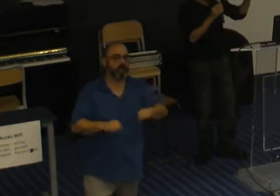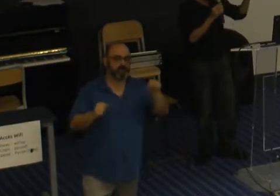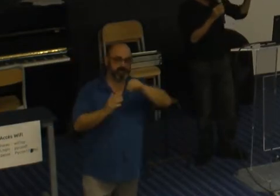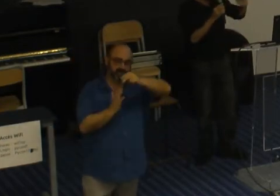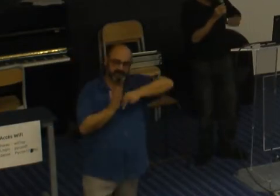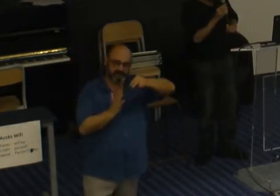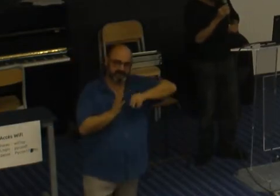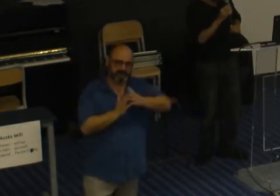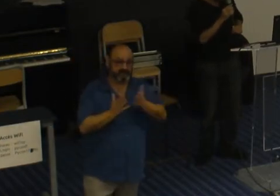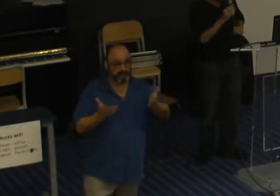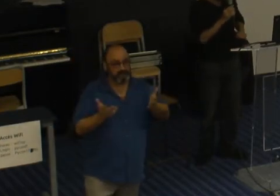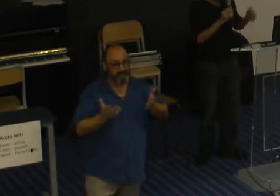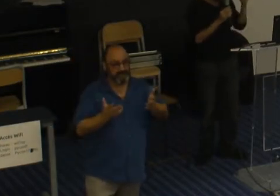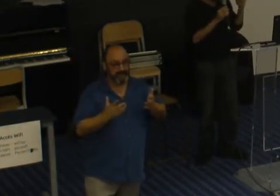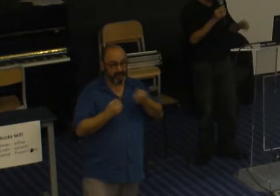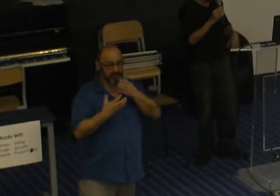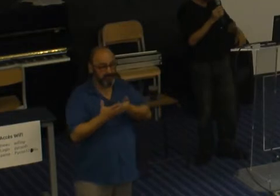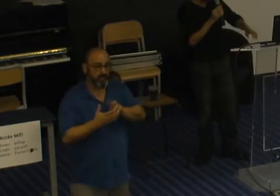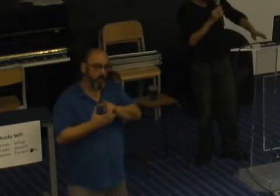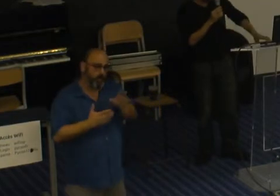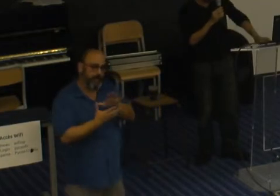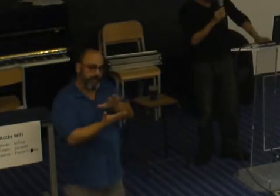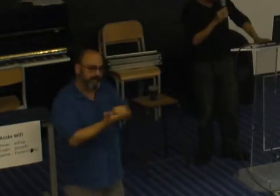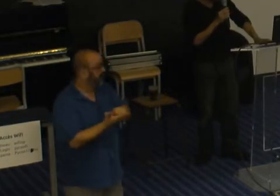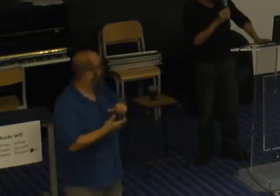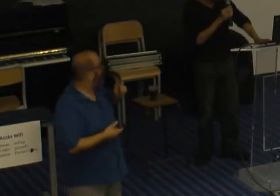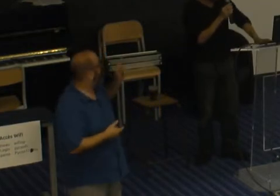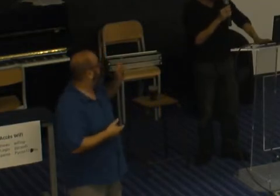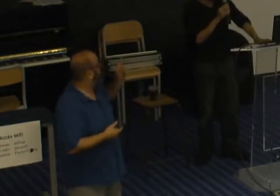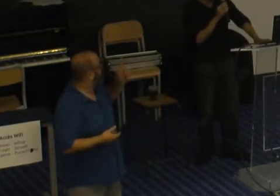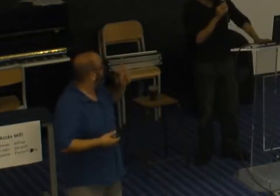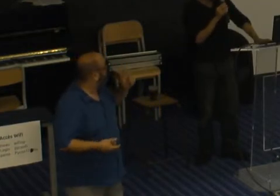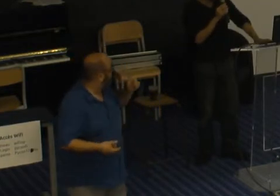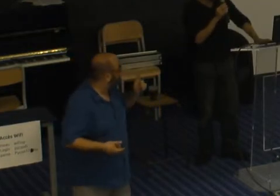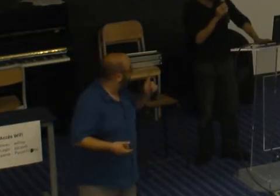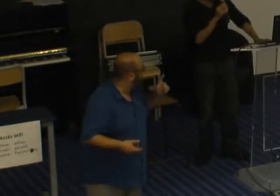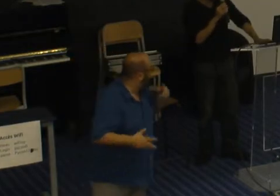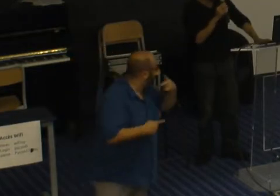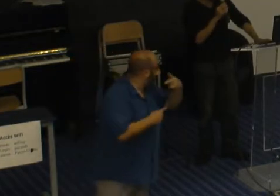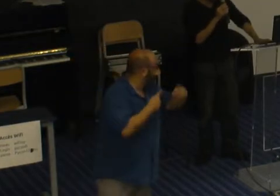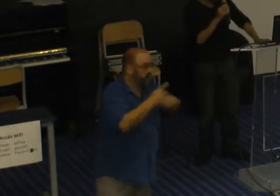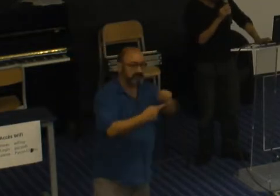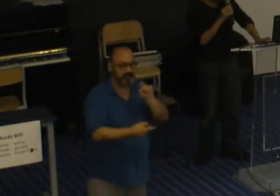court, malgré tout, il y a un très bon article de slides sur le sujet. Donc, vous aurez les slides, vous pourrez cliquer sur les liens.